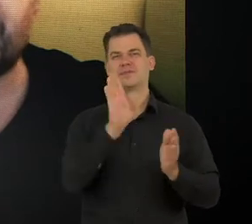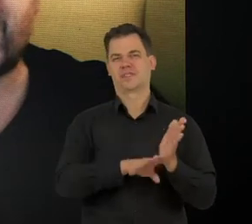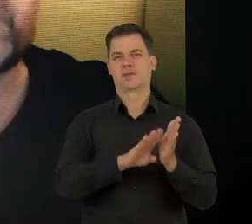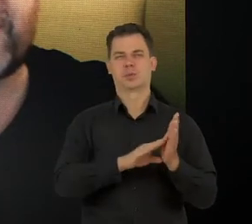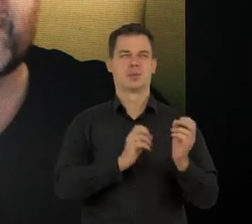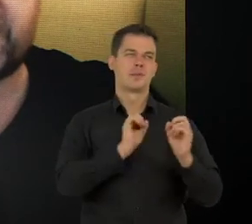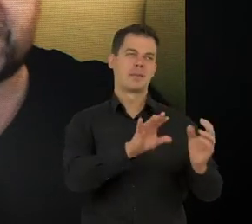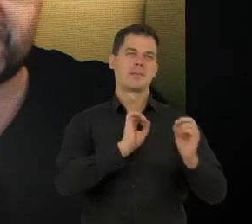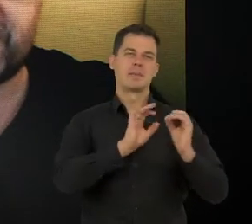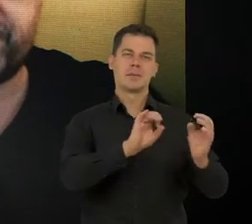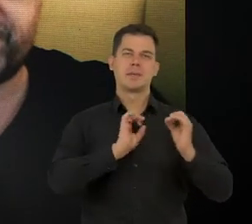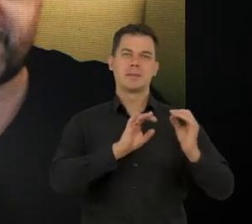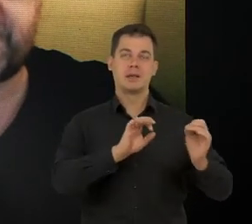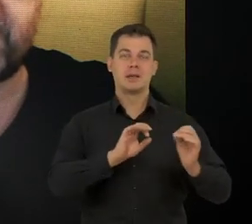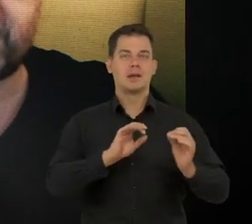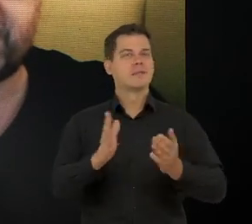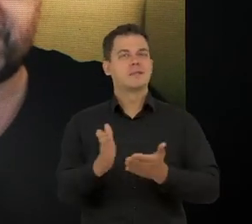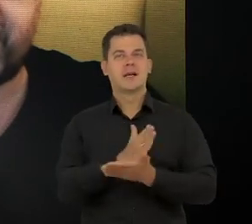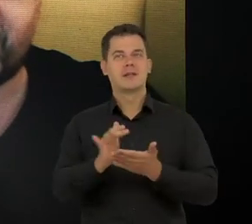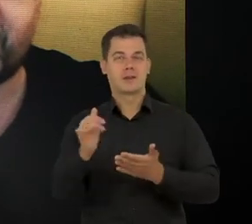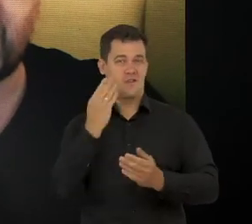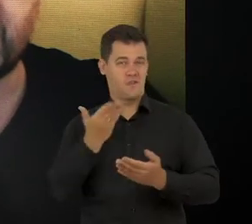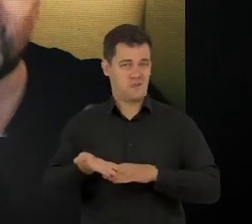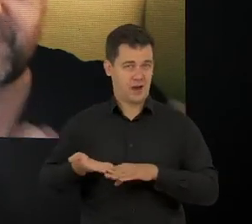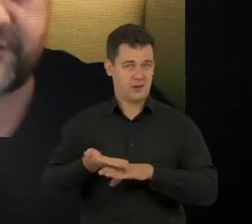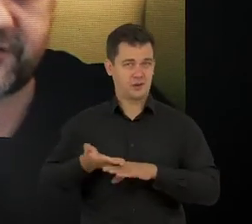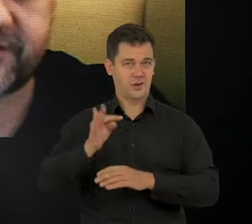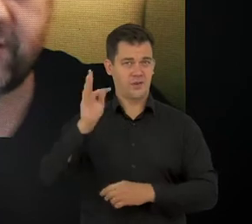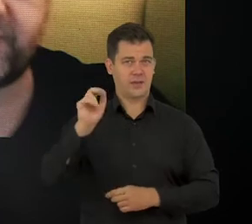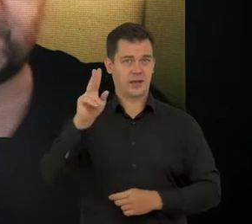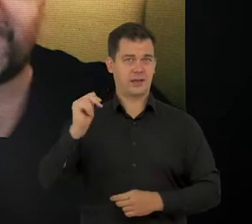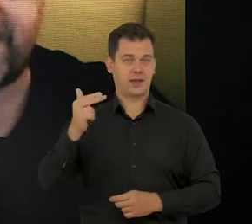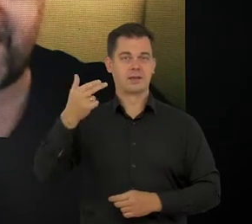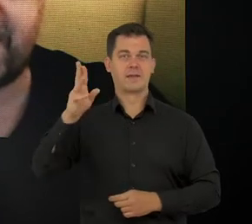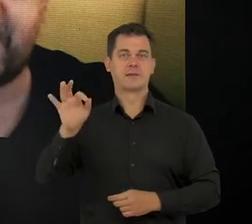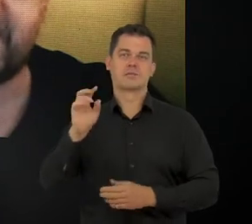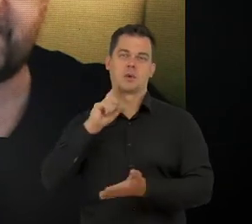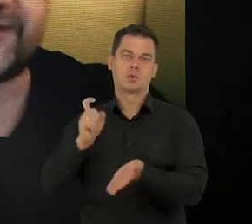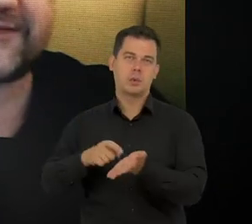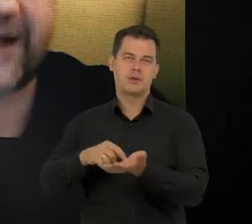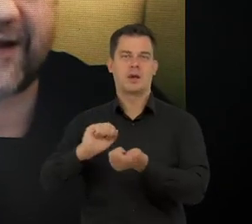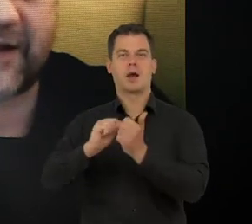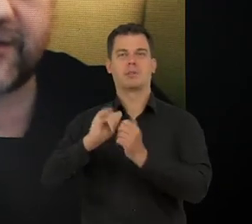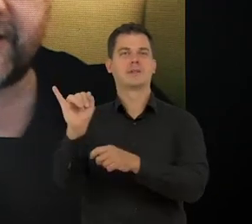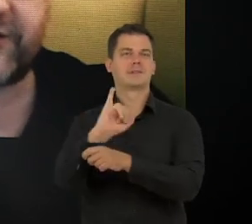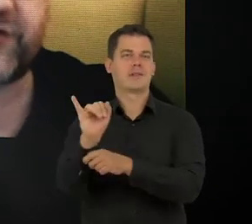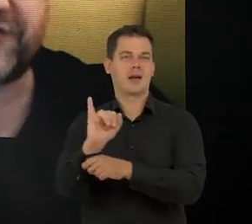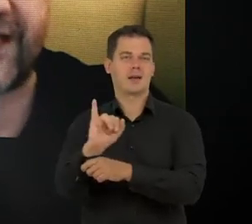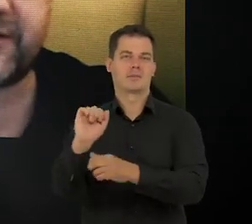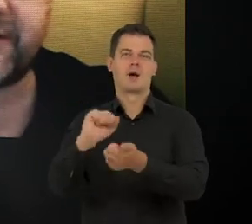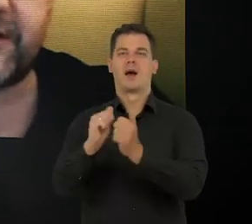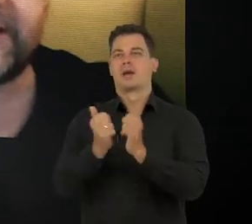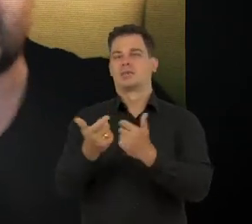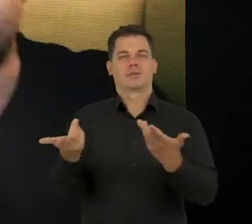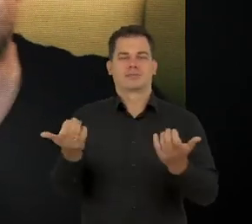zależności od tego, czego dotyczy fake news, to może być to zarówno Twitter, jak i Instagram, jeżeli chodzi